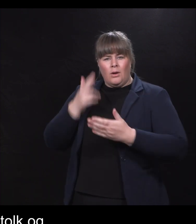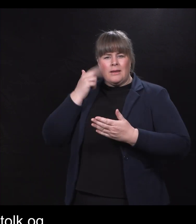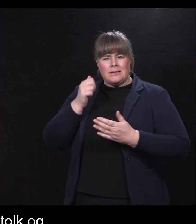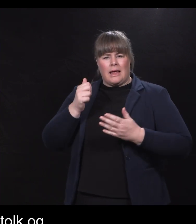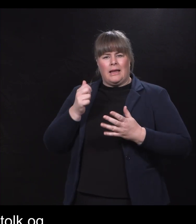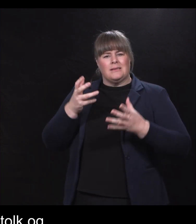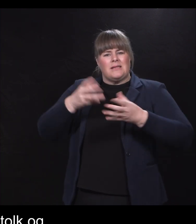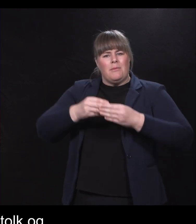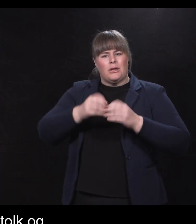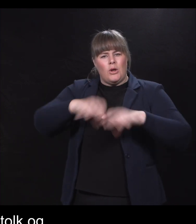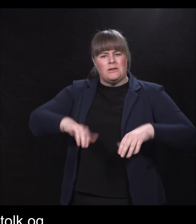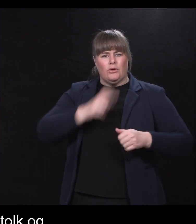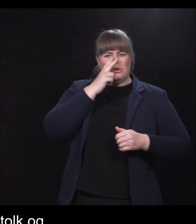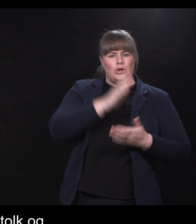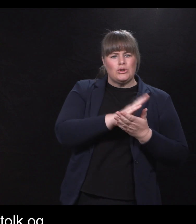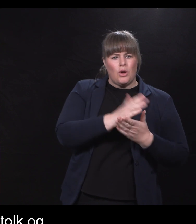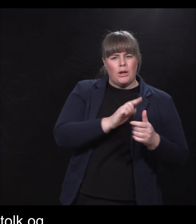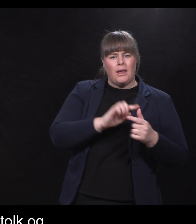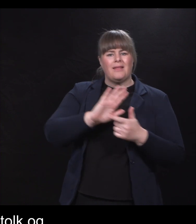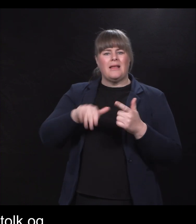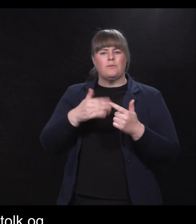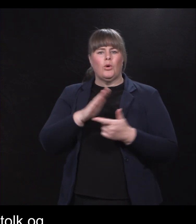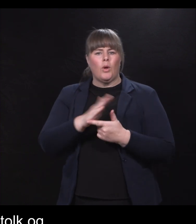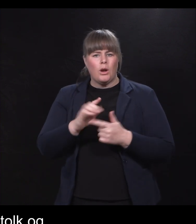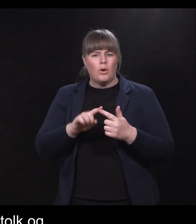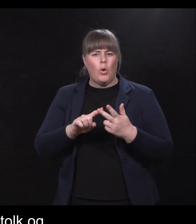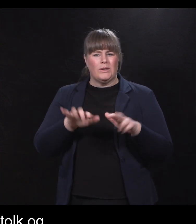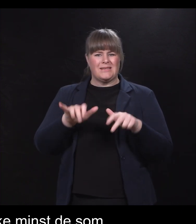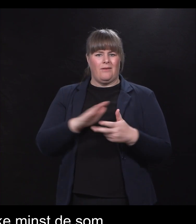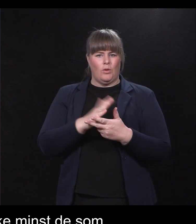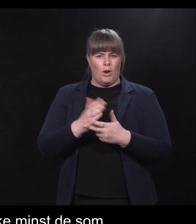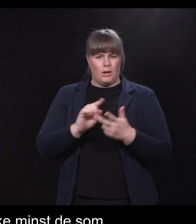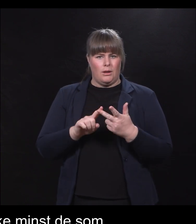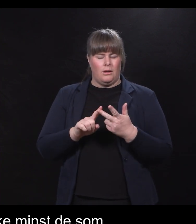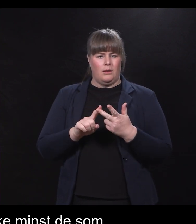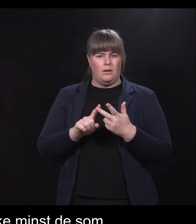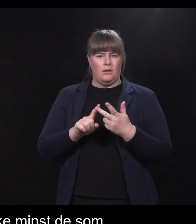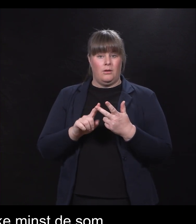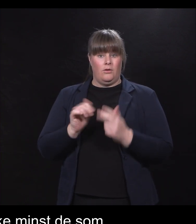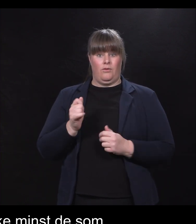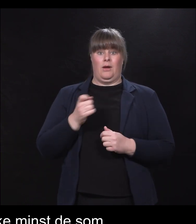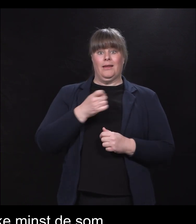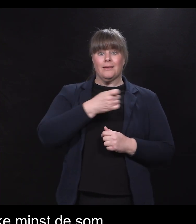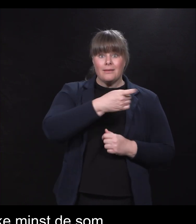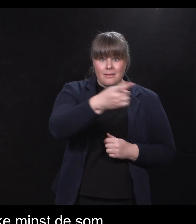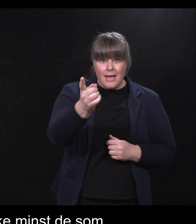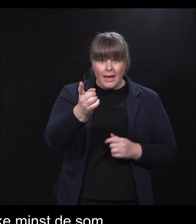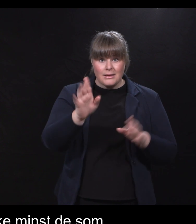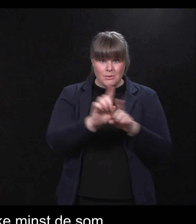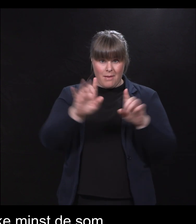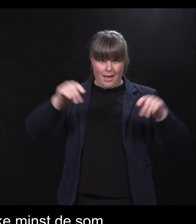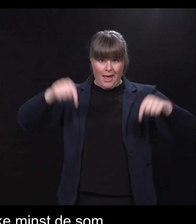for synstolk, tegnspråktolk og skrivetolk. Både for dere som er her i salen,